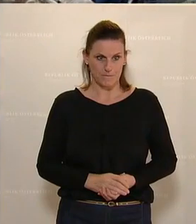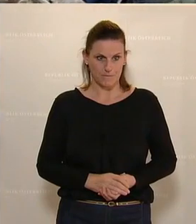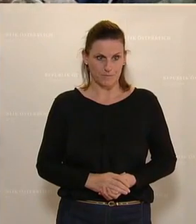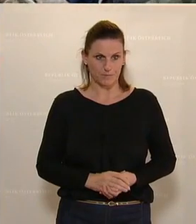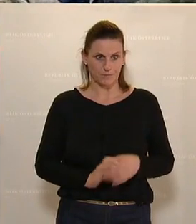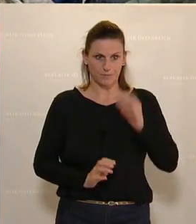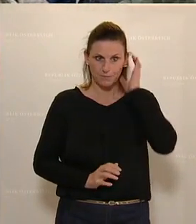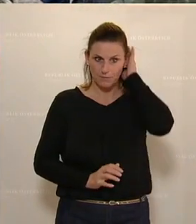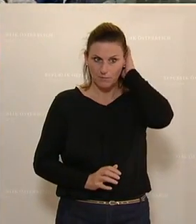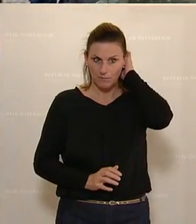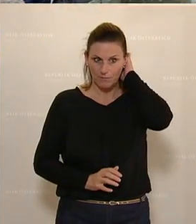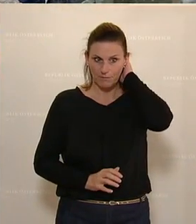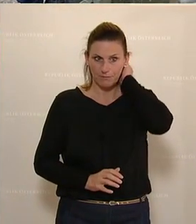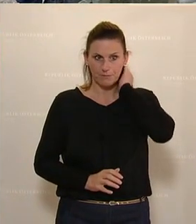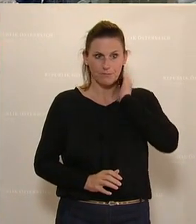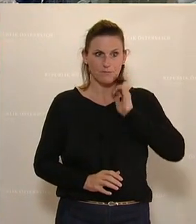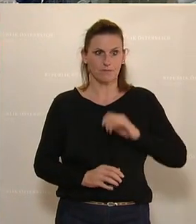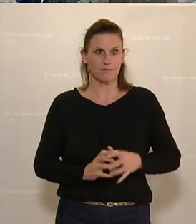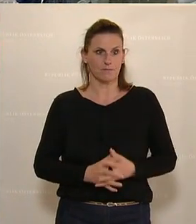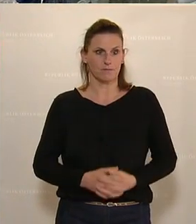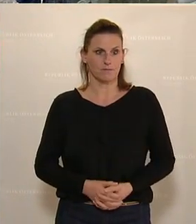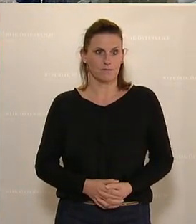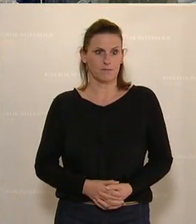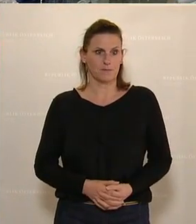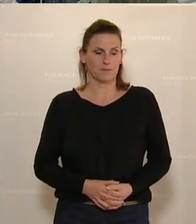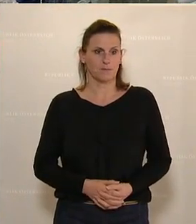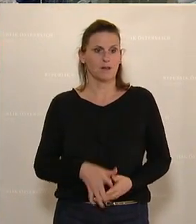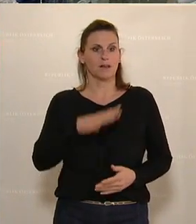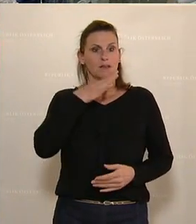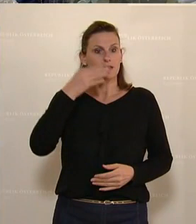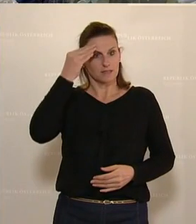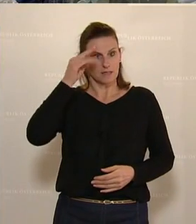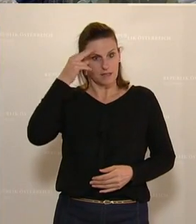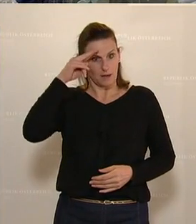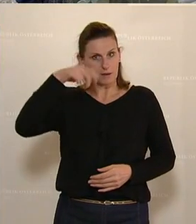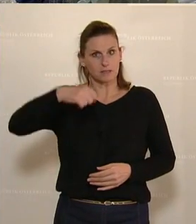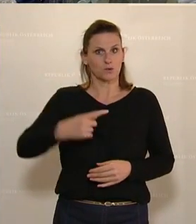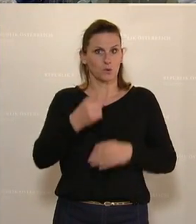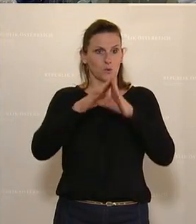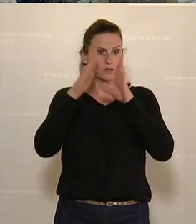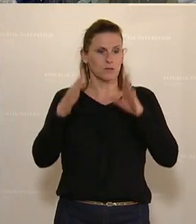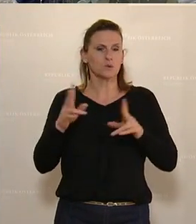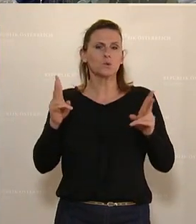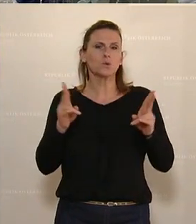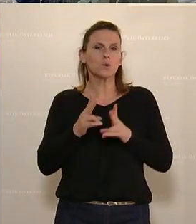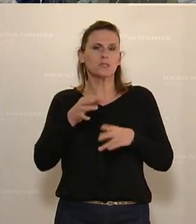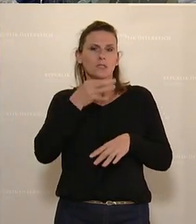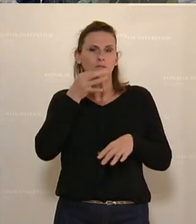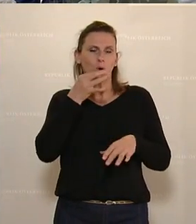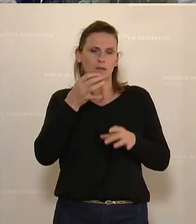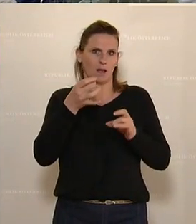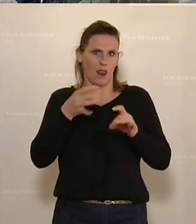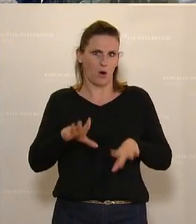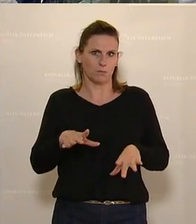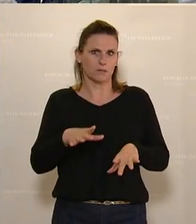Und in der Zwischenzeit hat sich doch noch ein Redner gemeldet. Es ist Rudolf Taschner von der ÖVP. ...Hohes Haus, jetzt haben wir nur ein ganz kurzes Wort gestattet.